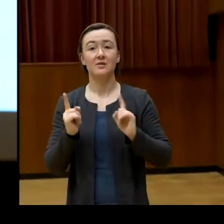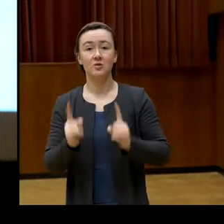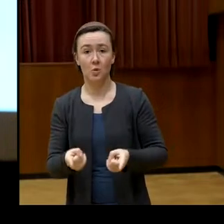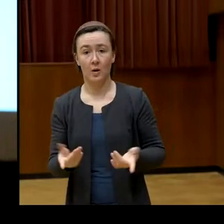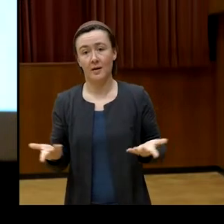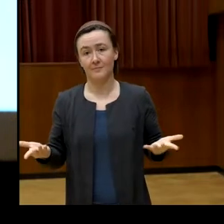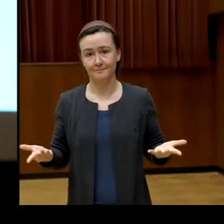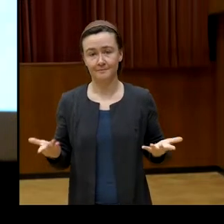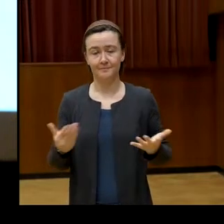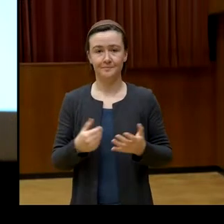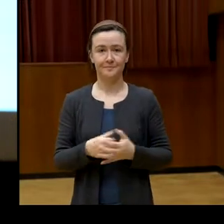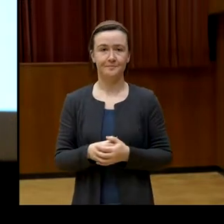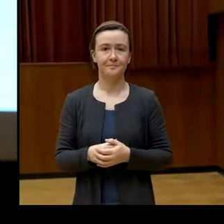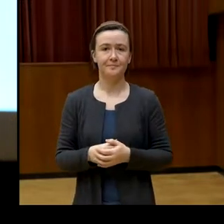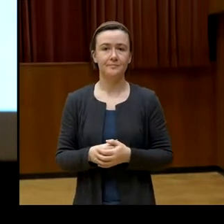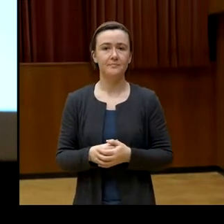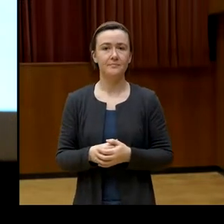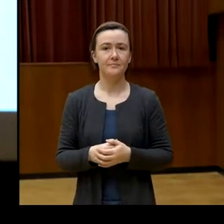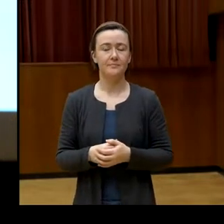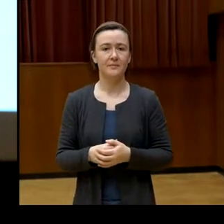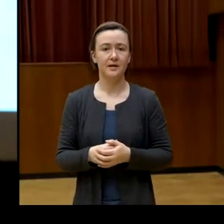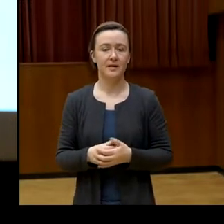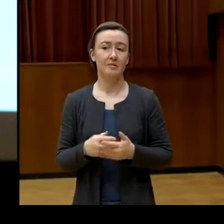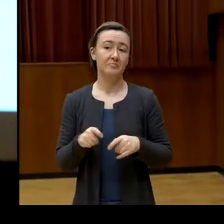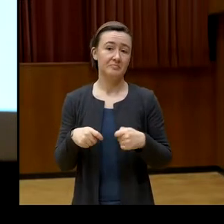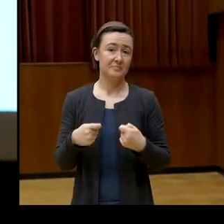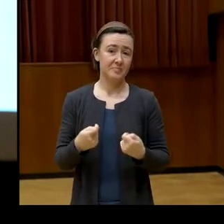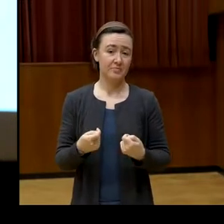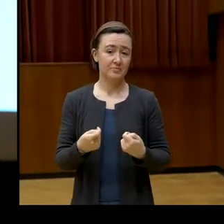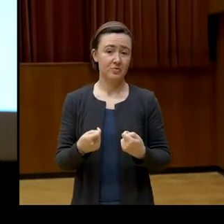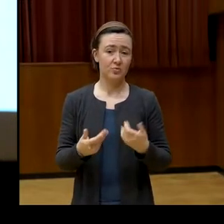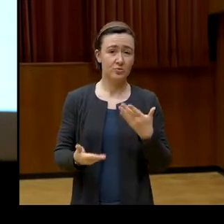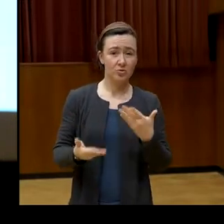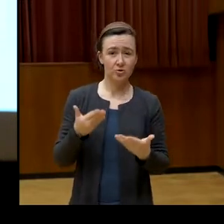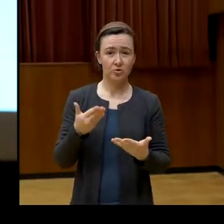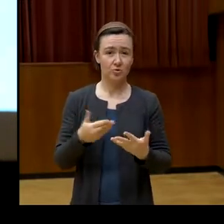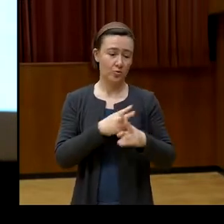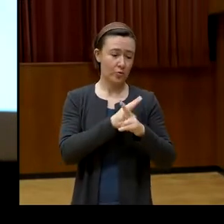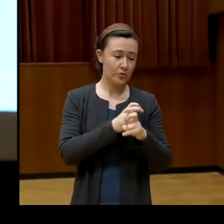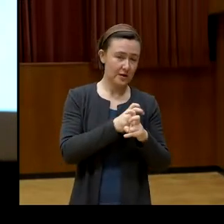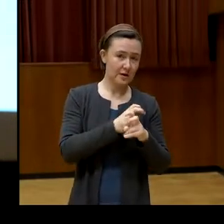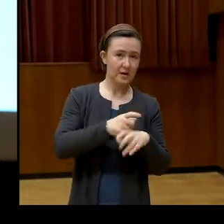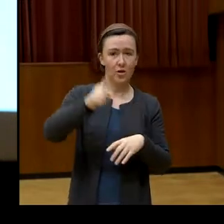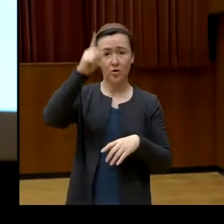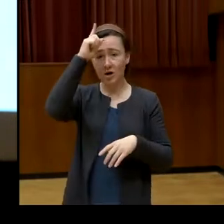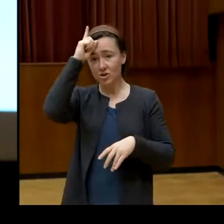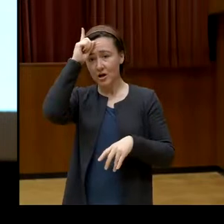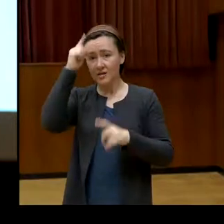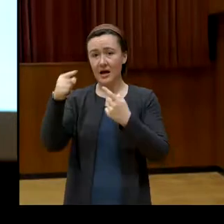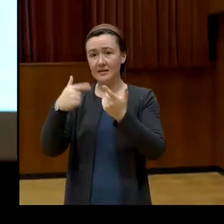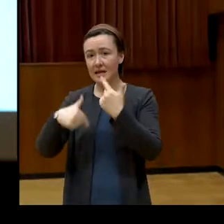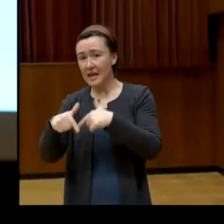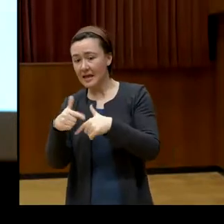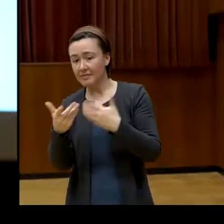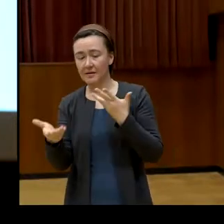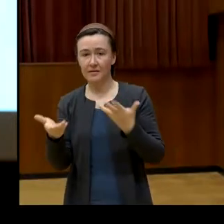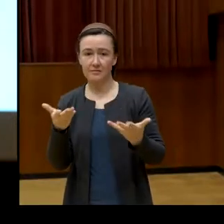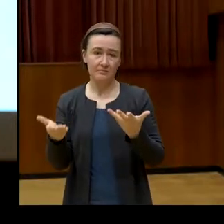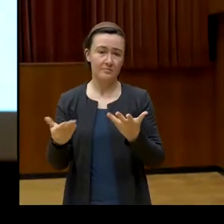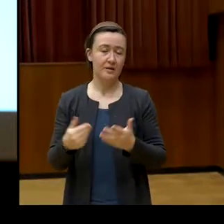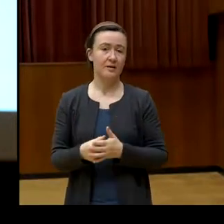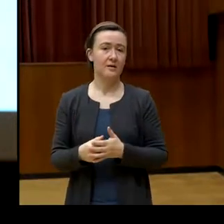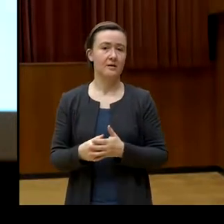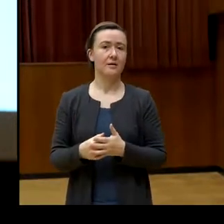Gibt es hier auch Unterschiede zwischen Österreich, Deutschland beziehungsweise anderen Ländern? Was bedeutet die lange